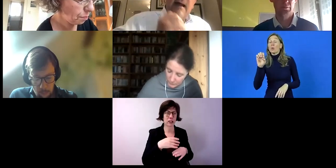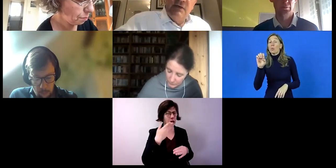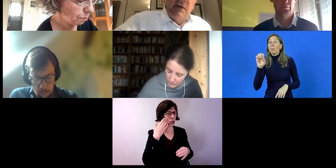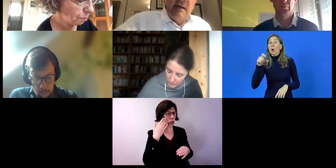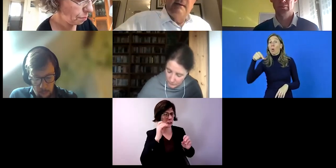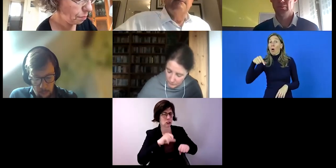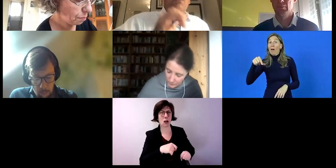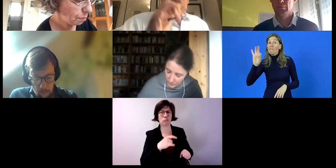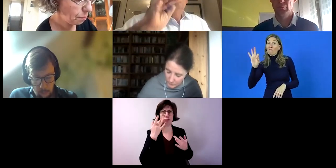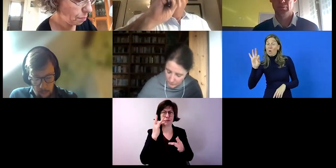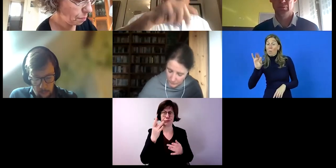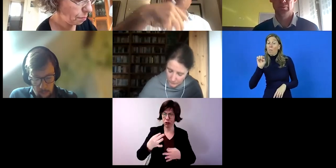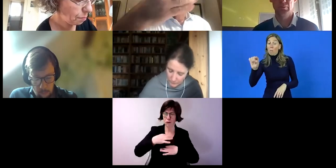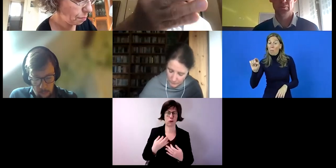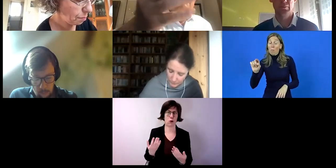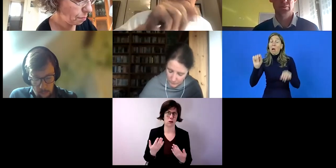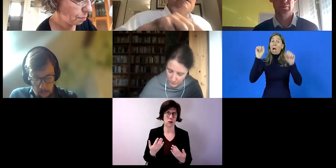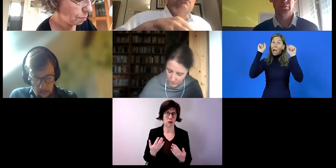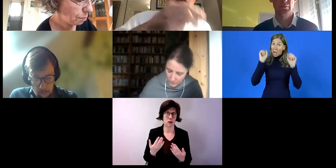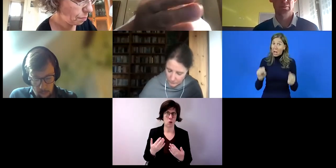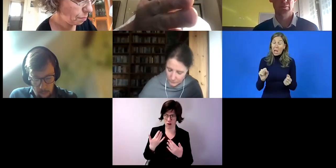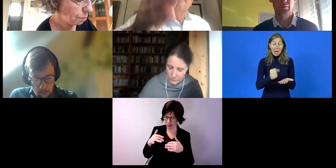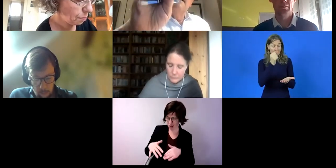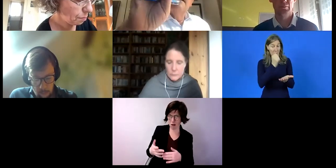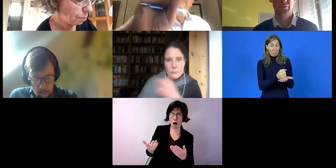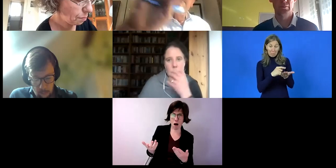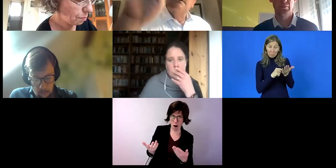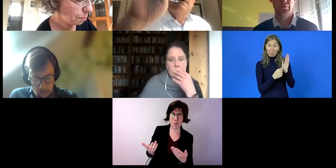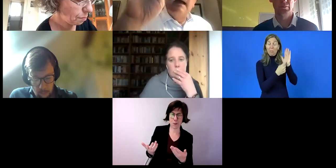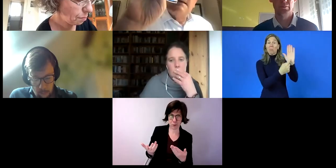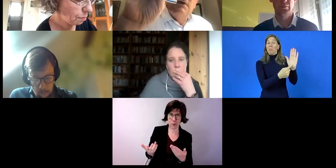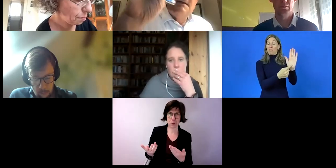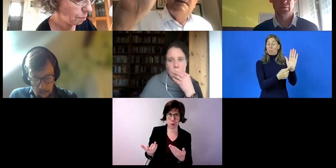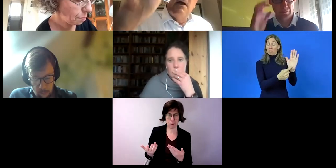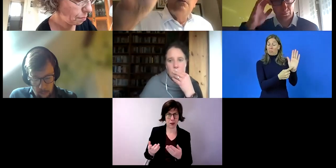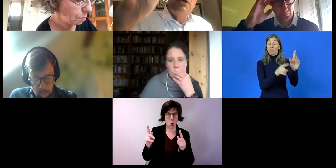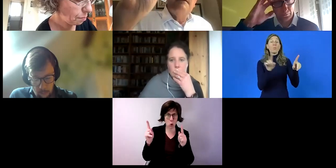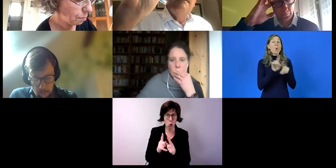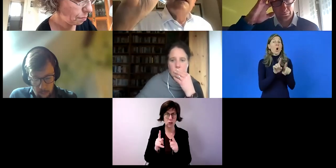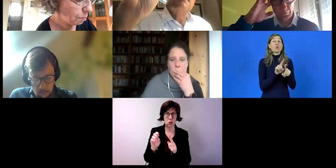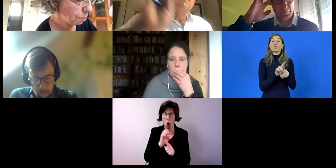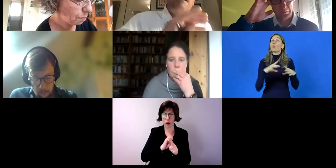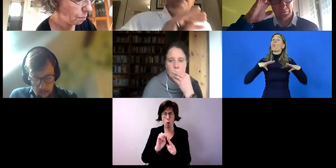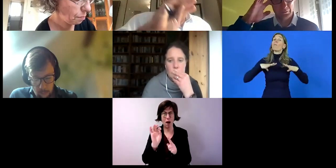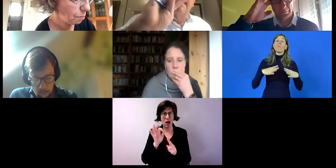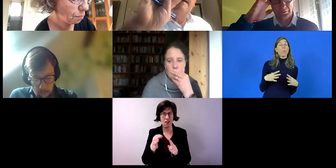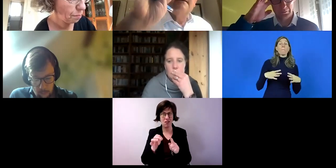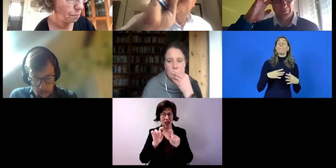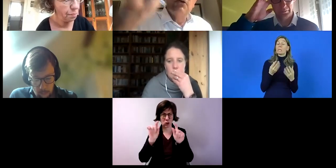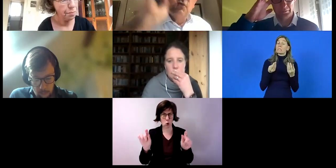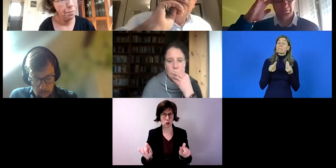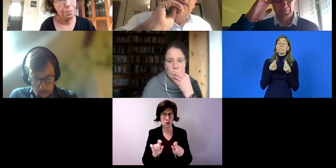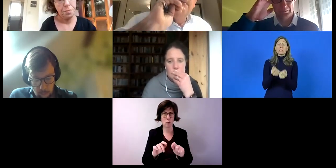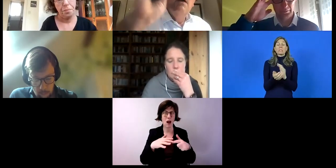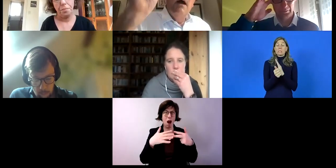anzuerkennen. Und wir haben dazu, also ganz kurz, dieser europäische Qualifikationsrahmen hat acht